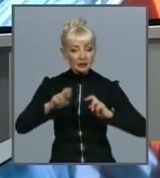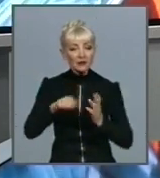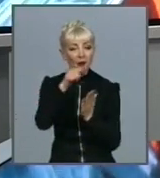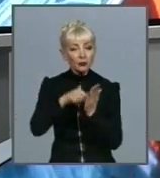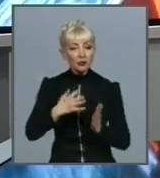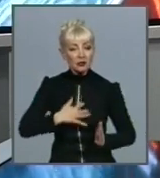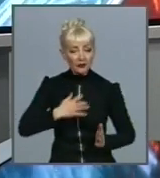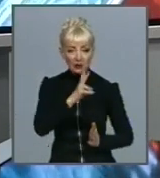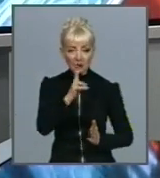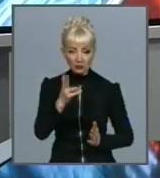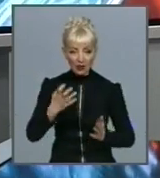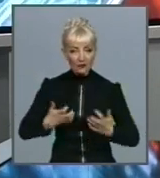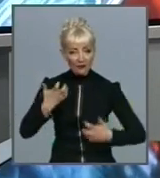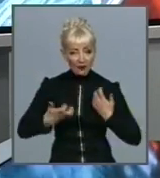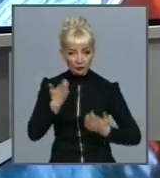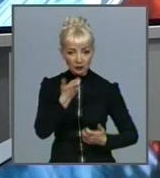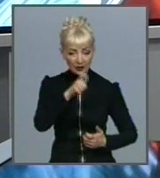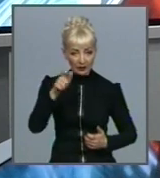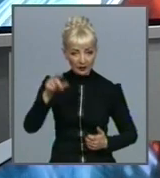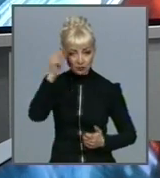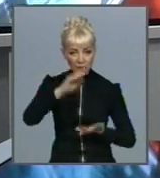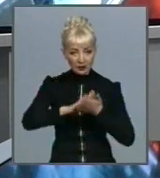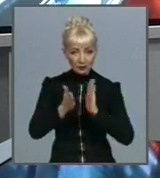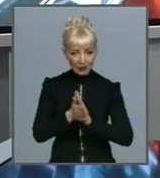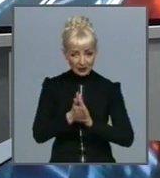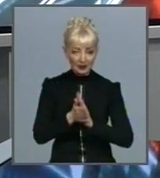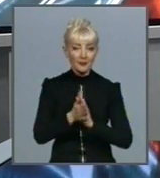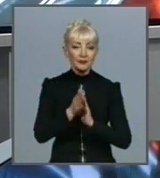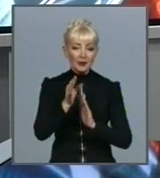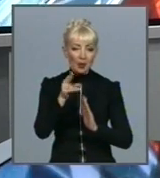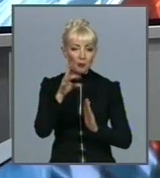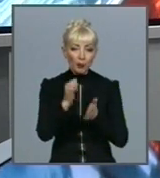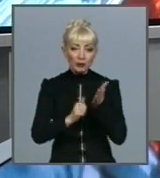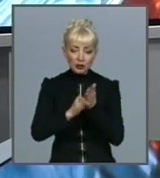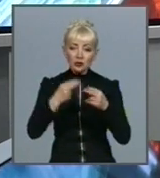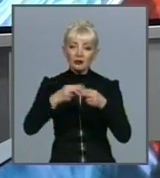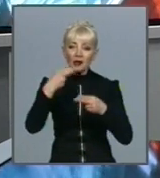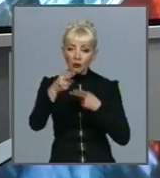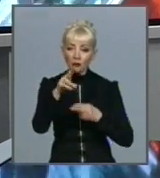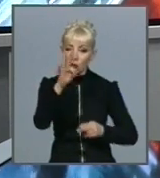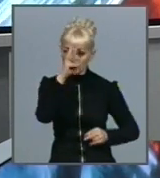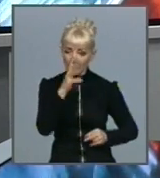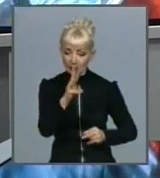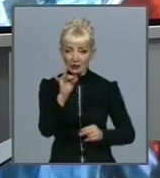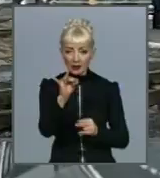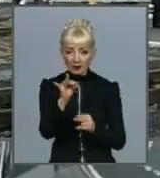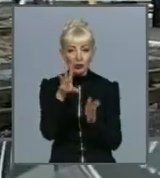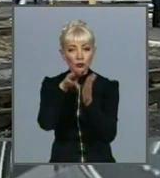'ян. Особливо вивчали ситуацію навколо боргів по заробітним платам та зарахування робітникам повного трудового стажу.